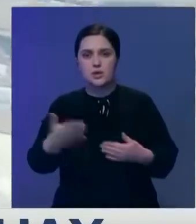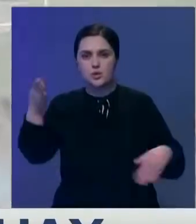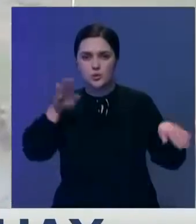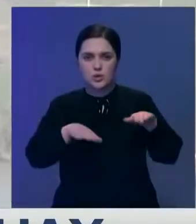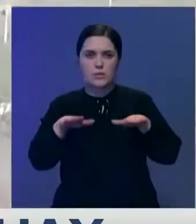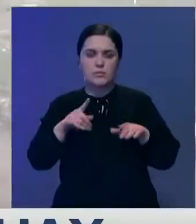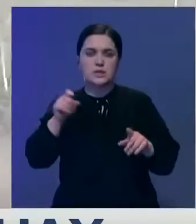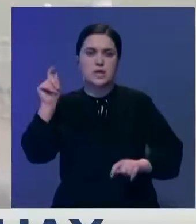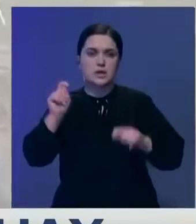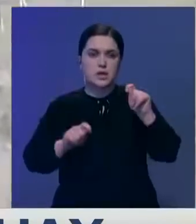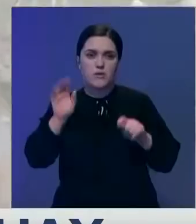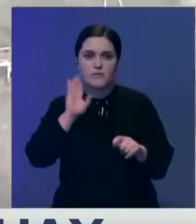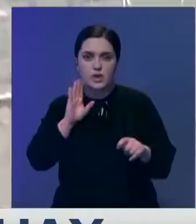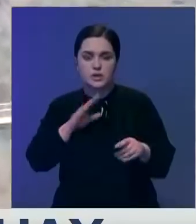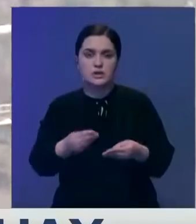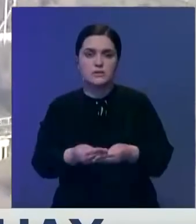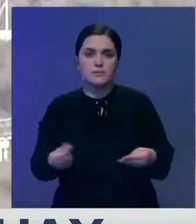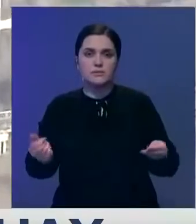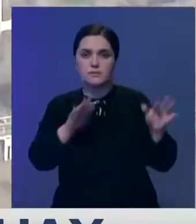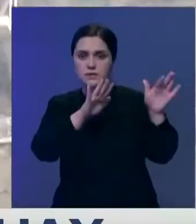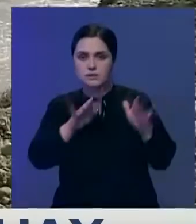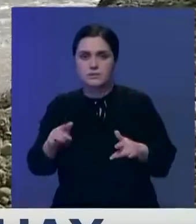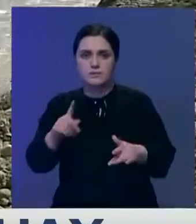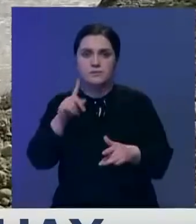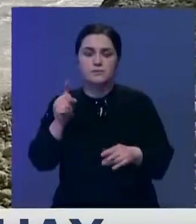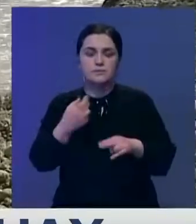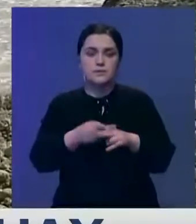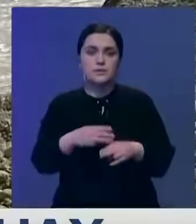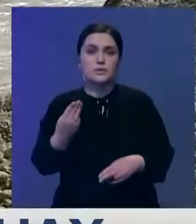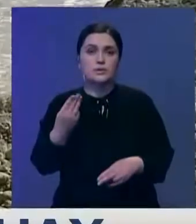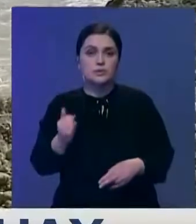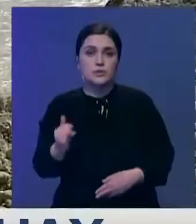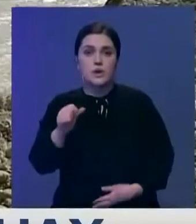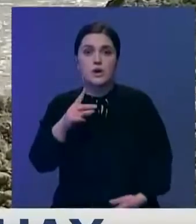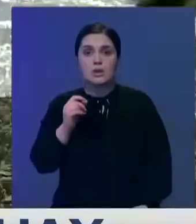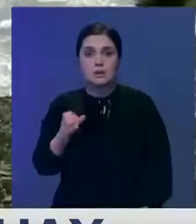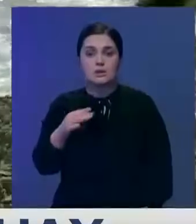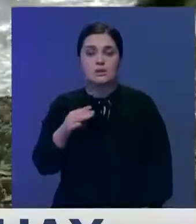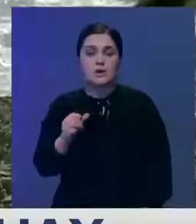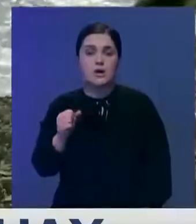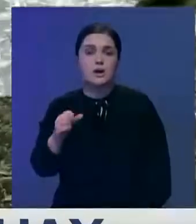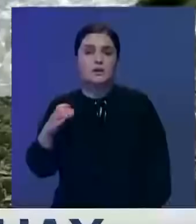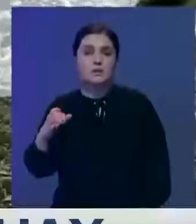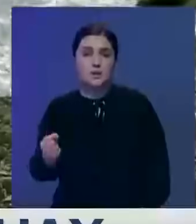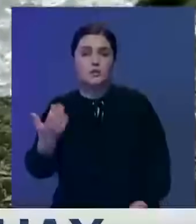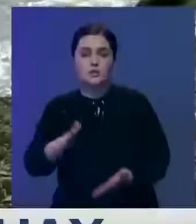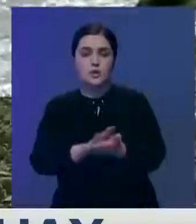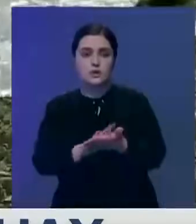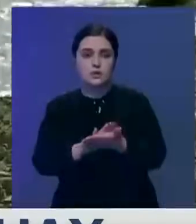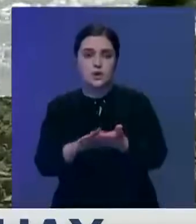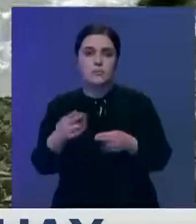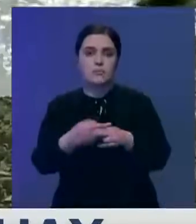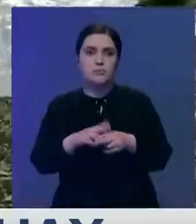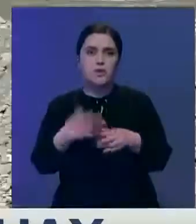дождевых вод, таяния снега или выхода воды за пределы поем реки Шу, Талас и Осса. В регионе уже очистили орычные сети,